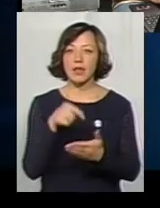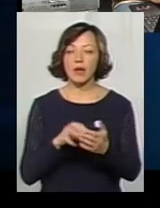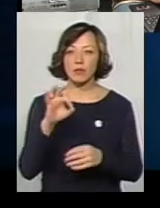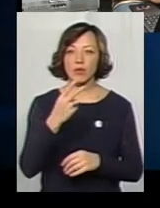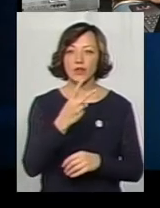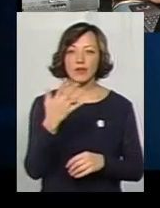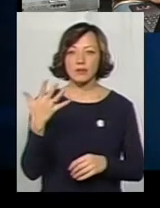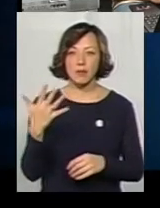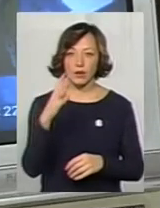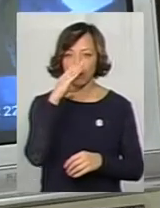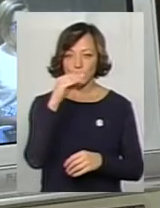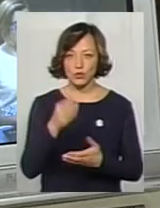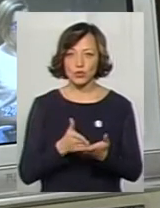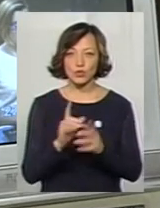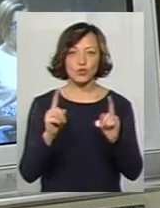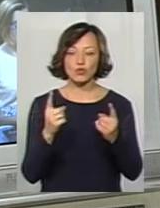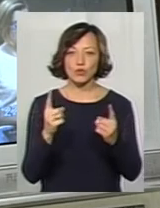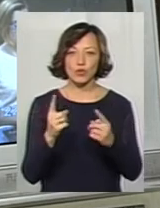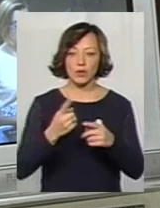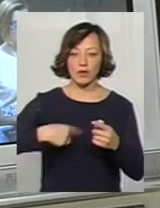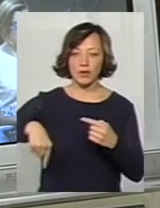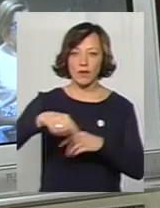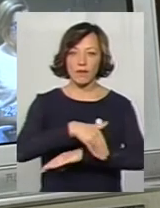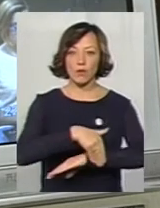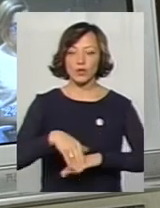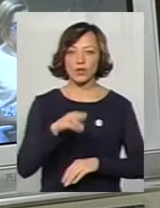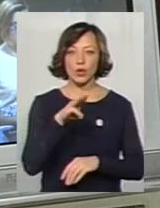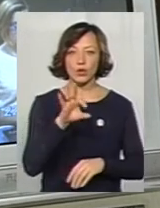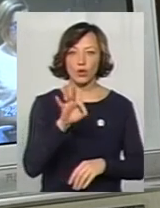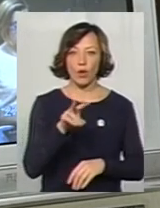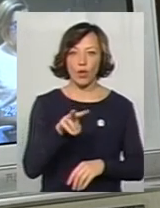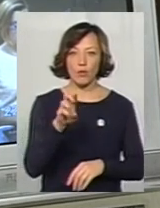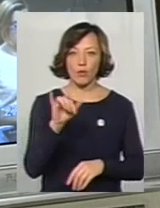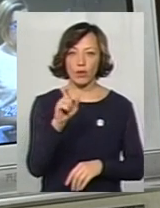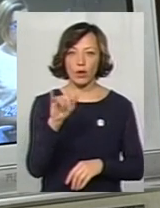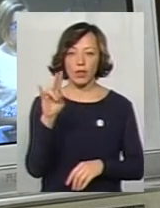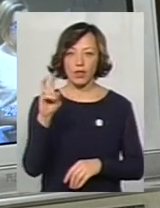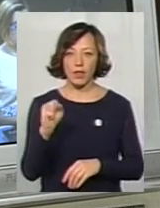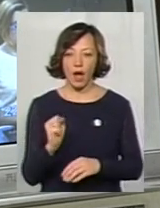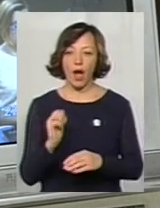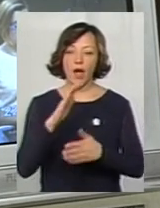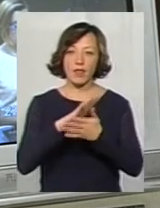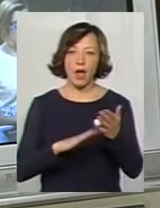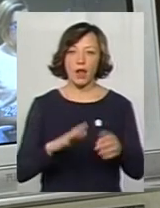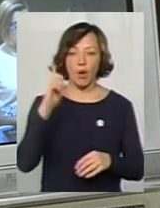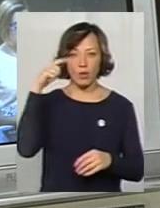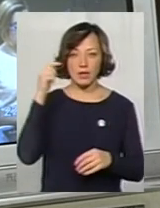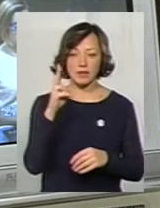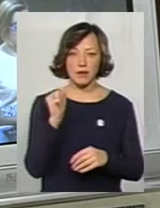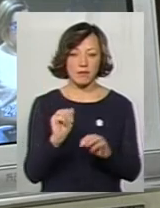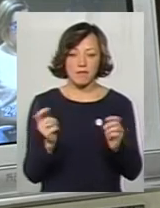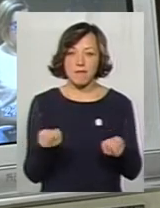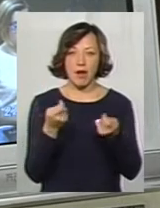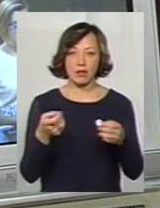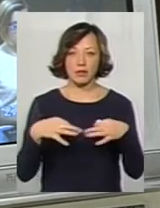-го маршруту. Чому його не пустити по вулиці Толбухіна, Ярослава Мудрого, а потім на Козацьку? Ця вулиця дуже обмежена транспортом.